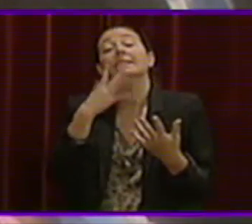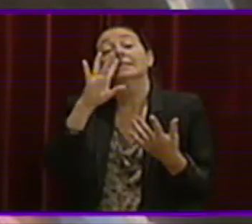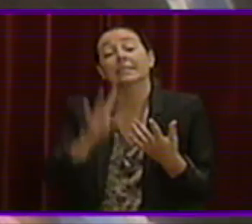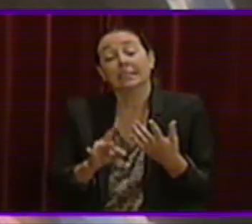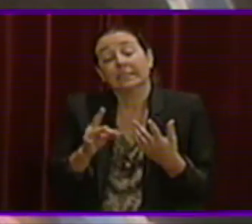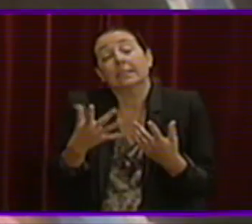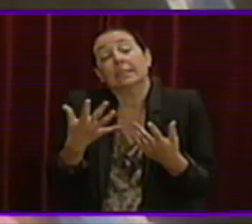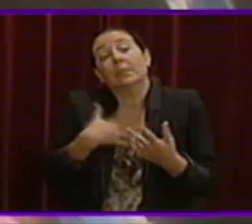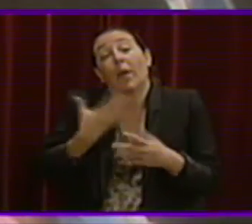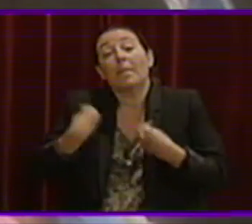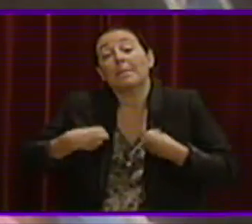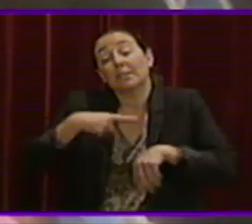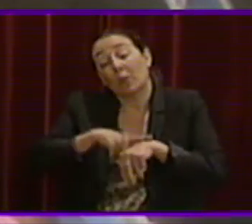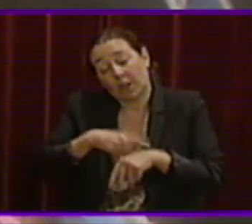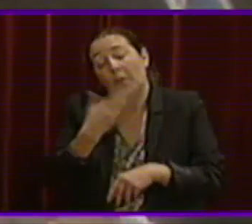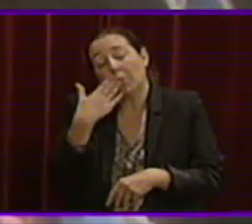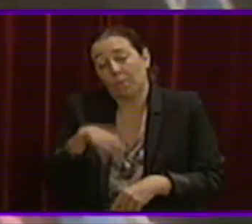simultàniament també estaria bé. Gràcies.